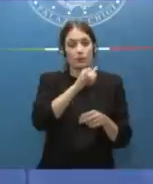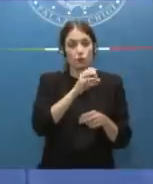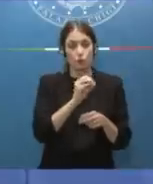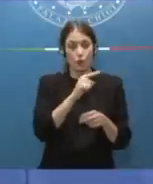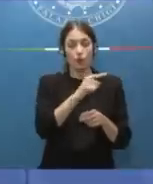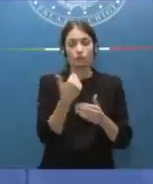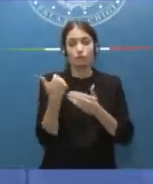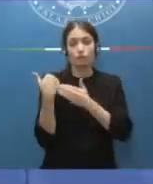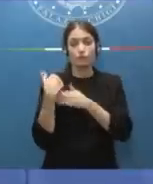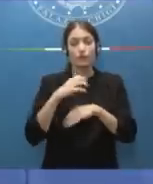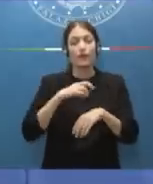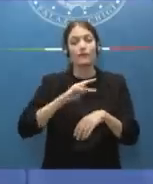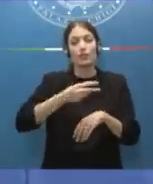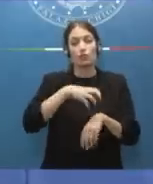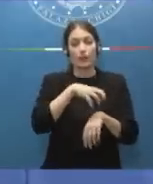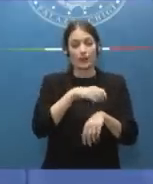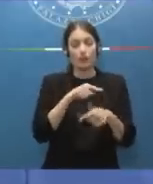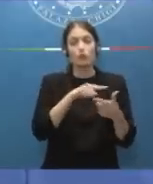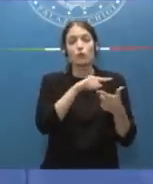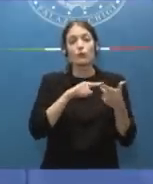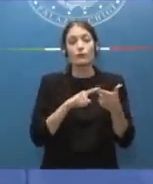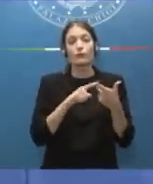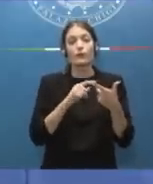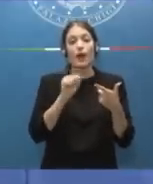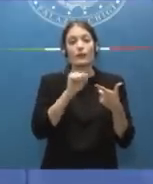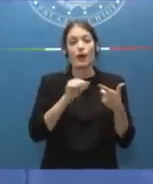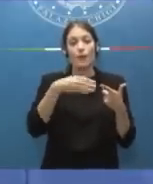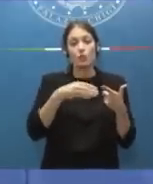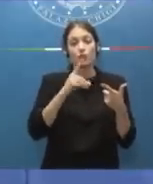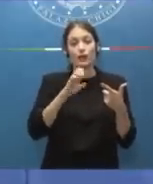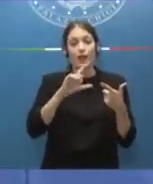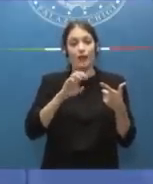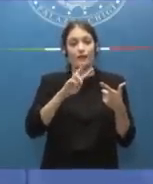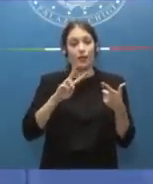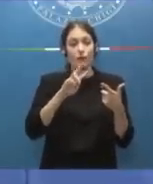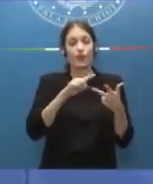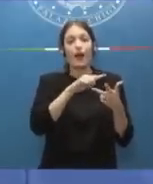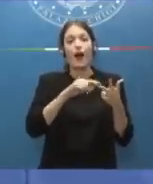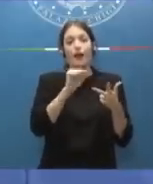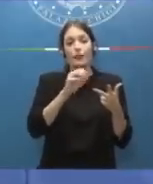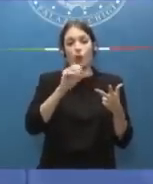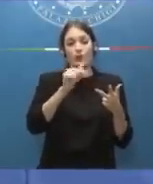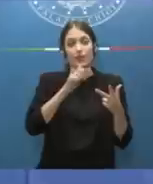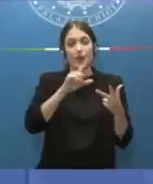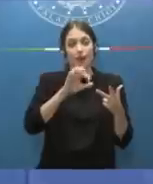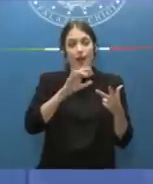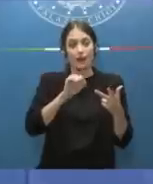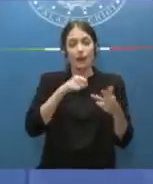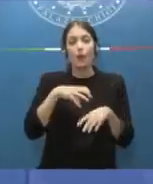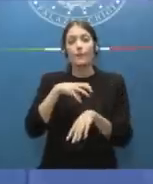poi le funzioni viceministro, Andrea Del Mastro delle Vedove e Andrea Ostellari. Il Ministro della Difesa ha due